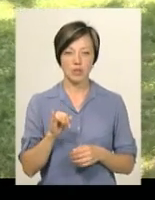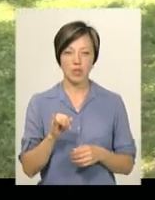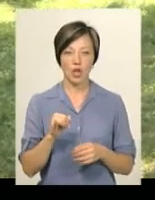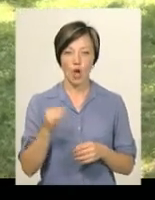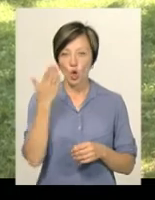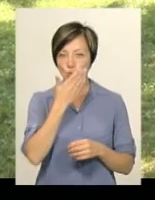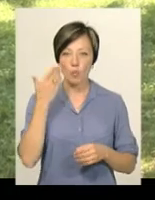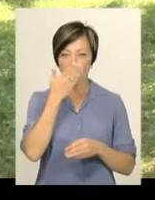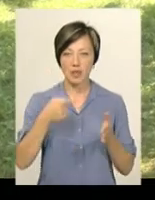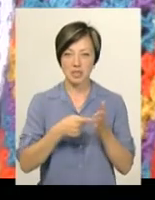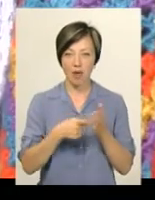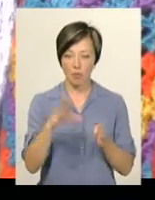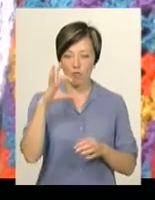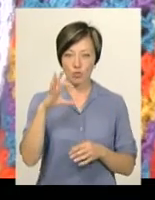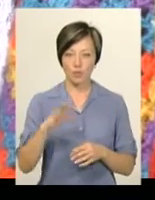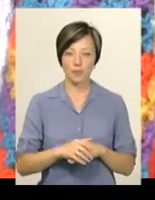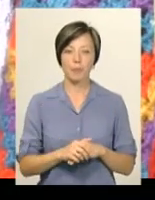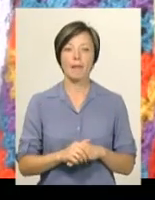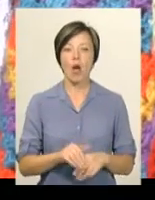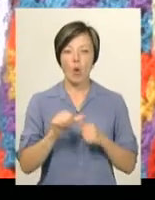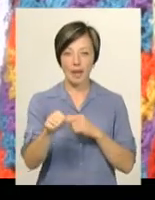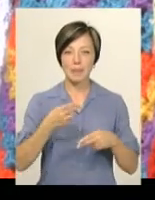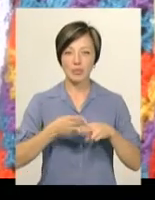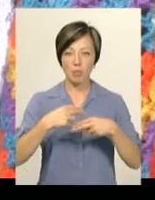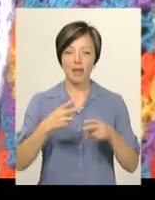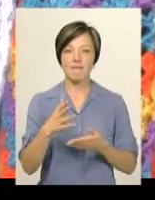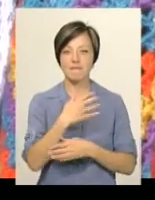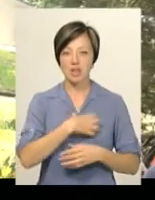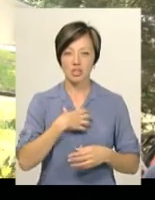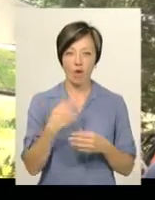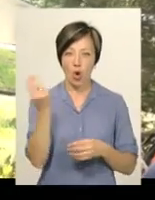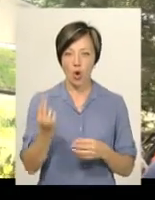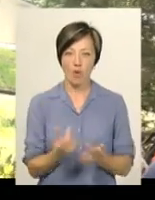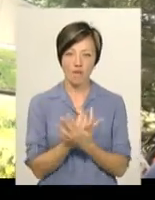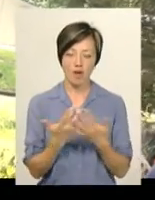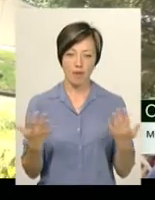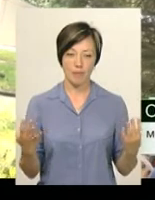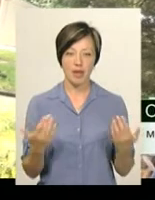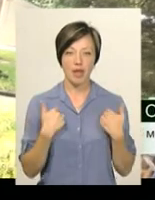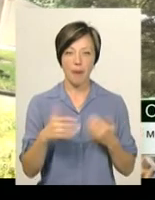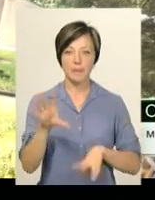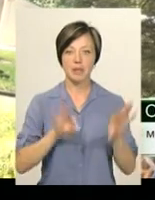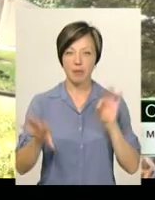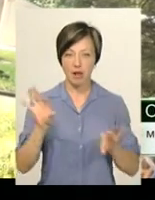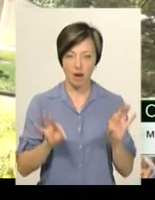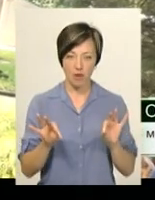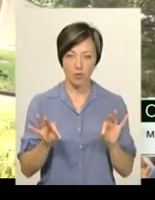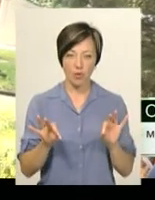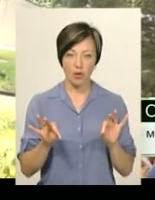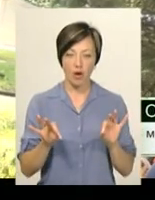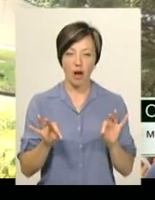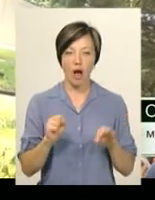кінцем і товстим вушком. Окрім інструментів, для такої справи важлива кольорова гама. Кольорову гаму я підбираю від настрою,